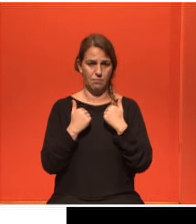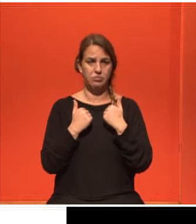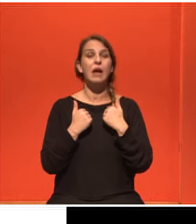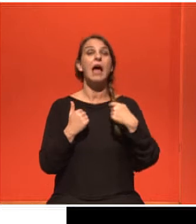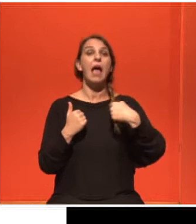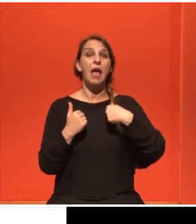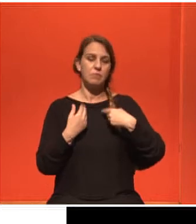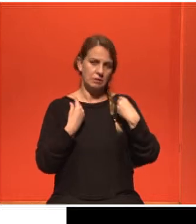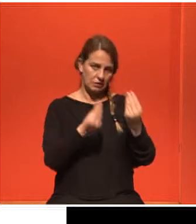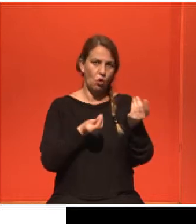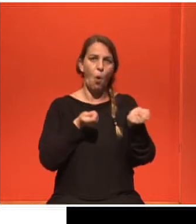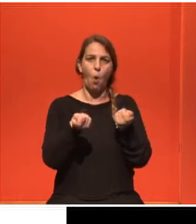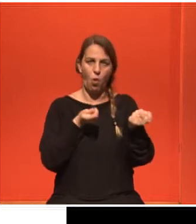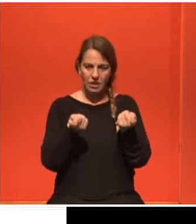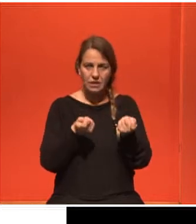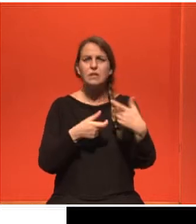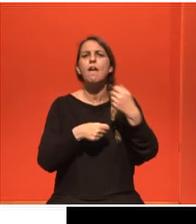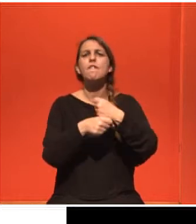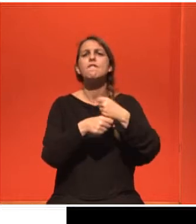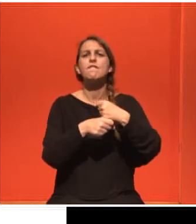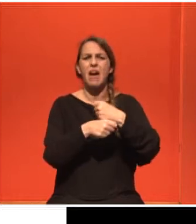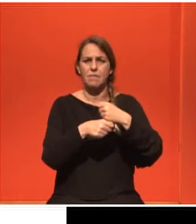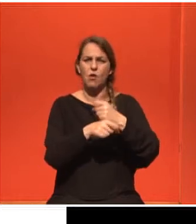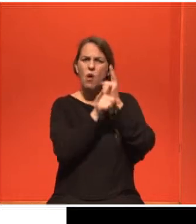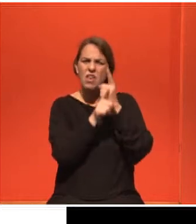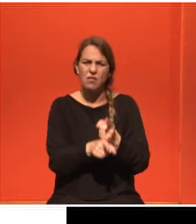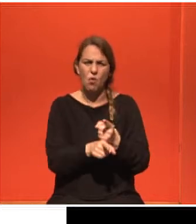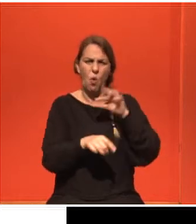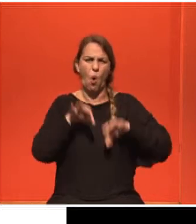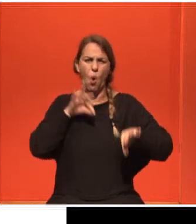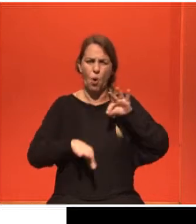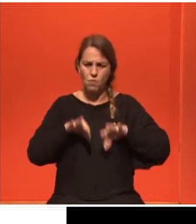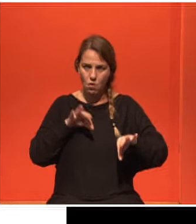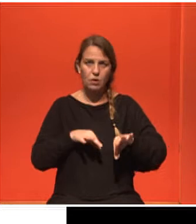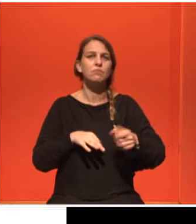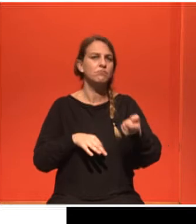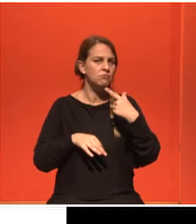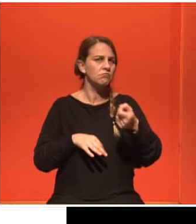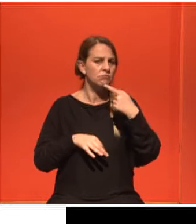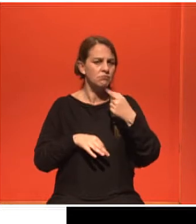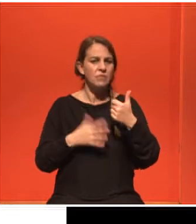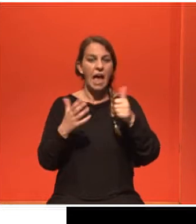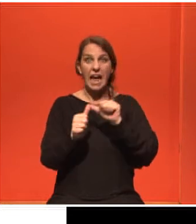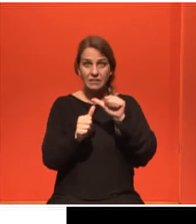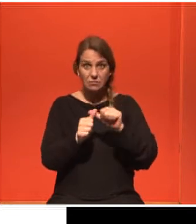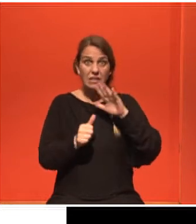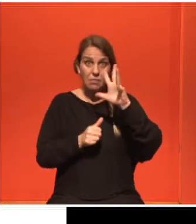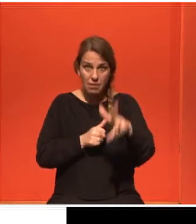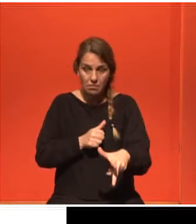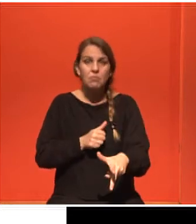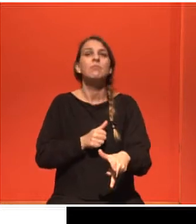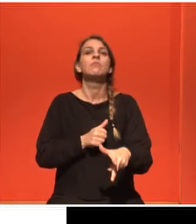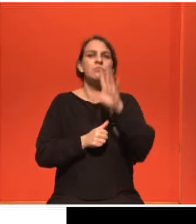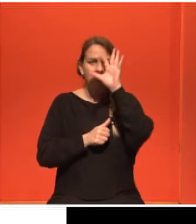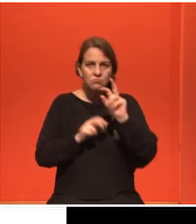οδηγιών, υπευλήθησαν σε χαραμακευτική αγωγή που προγεστερώνει, στις έξι μήνες έγινε εκτίμηση και είχαν πλήρη υποστροφή του καρκίνου τους. Η